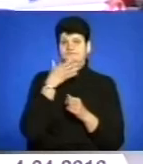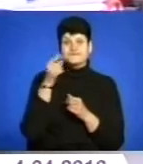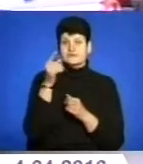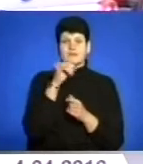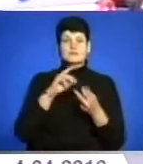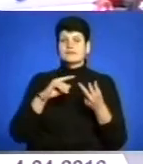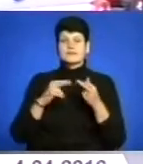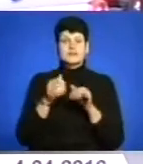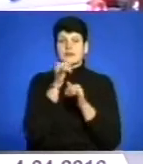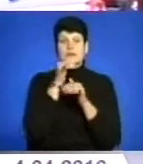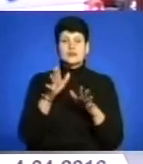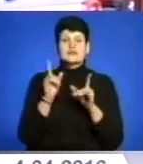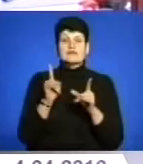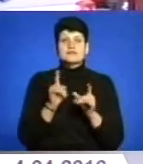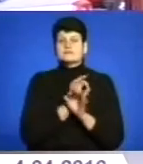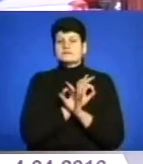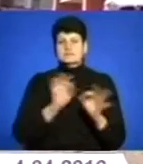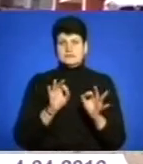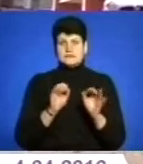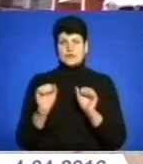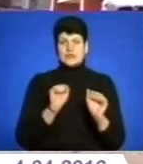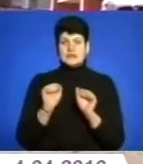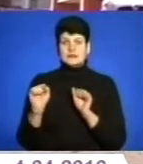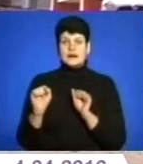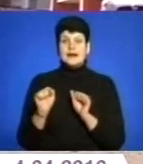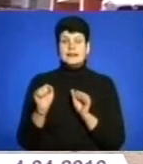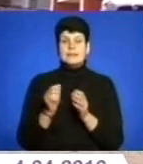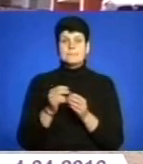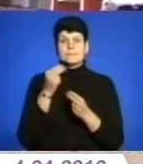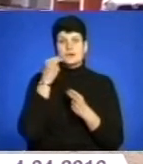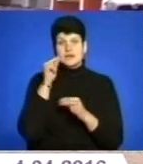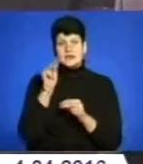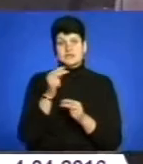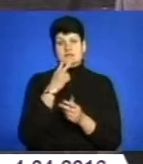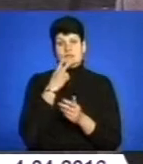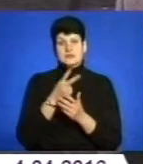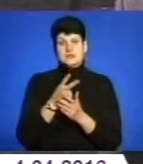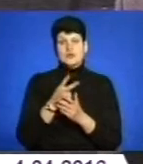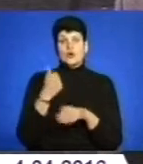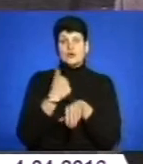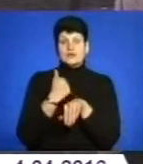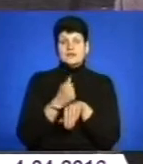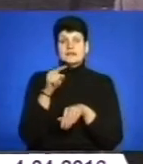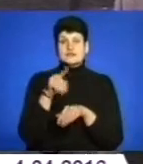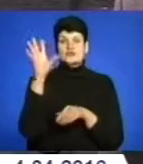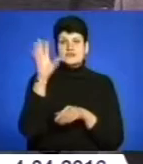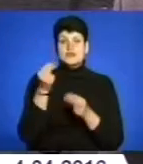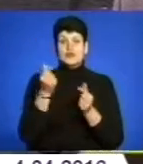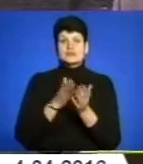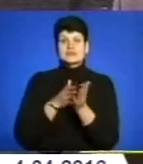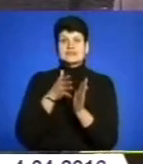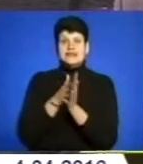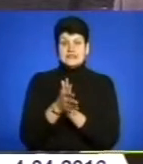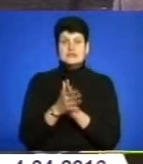перетворить навіть найсумлінніший управитель. Втім, переваги ОСББ тут очевидні. Перевага основні – це, що всі кошти йдуть виключно на